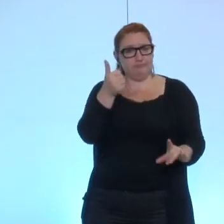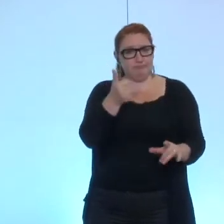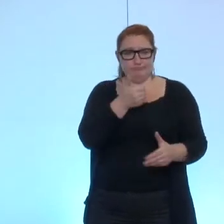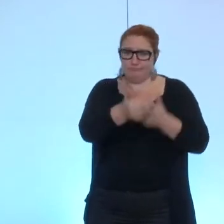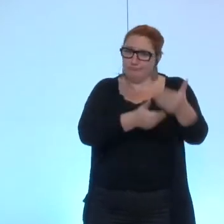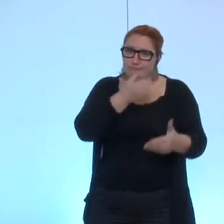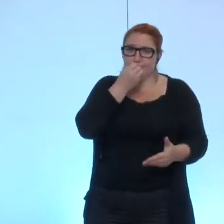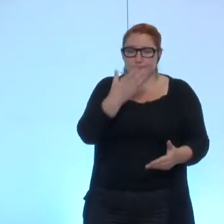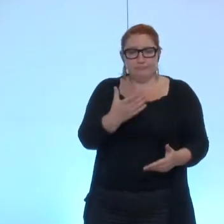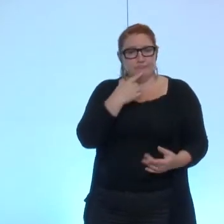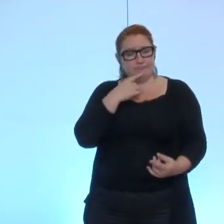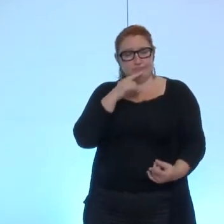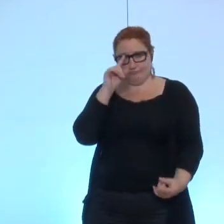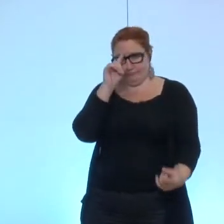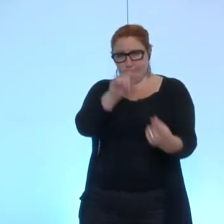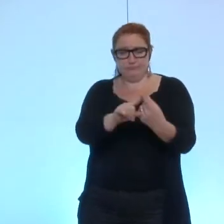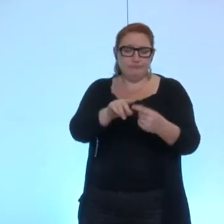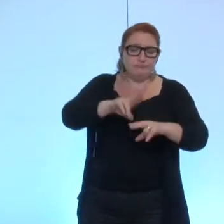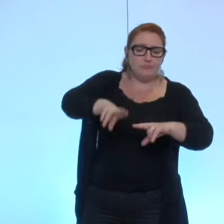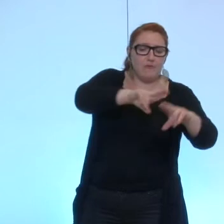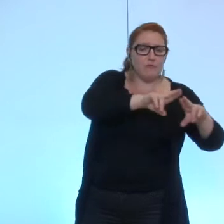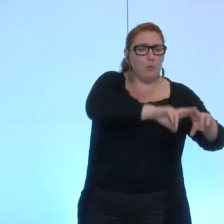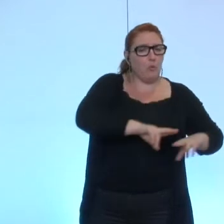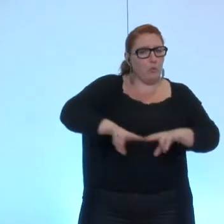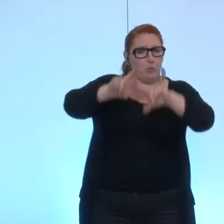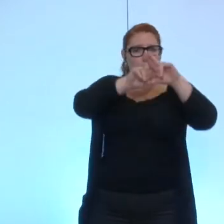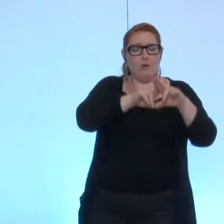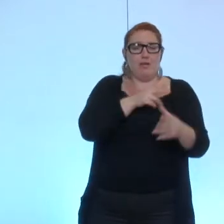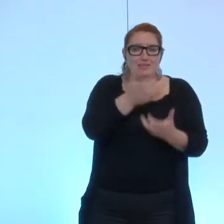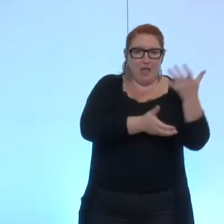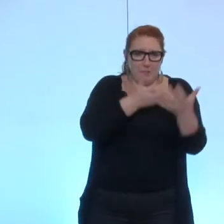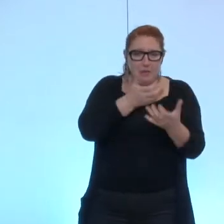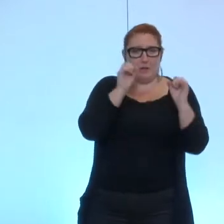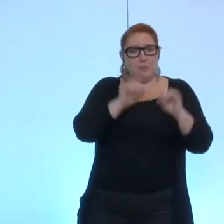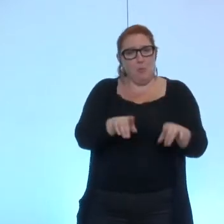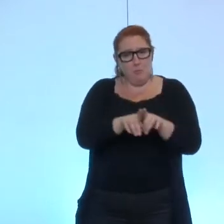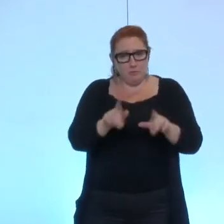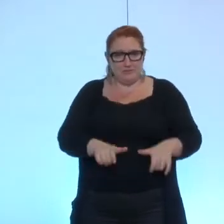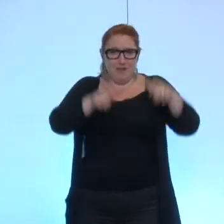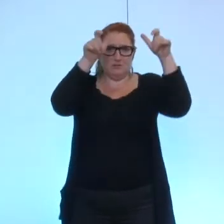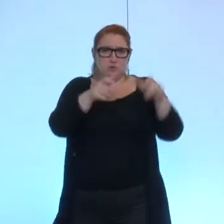et qui va permettre d'engager des travaux de réhabilitation à la fois thermique mais y d'installation d'ascenseurs